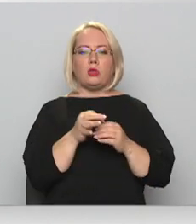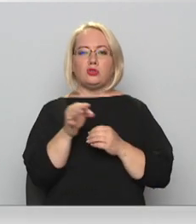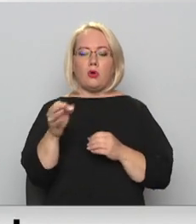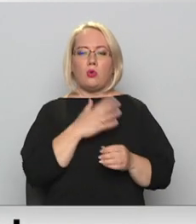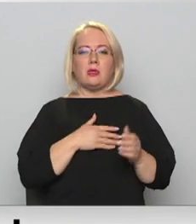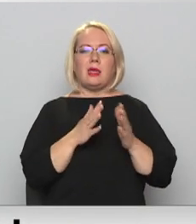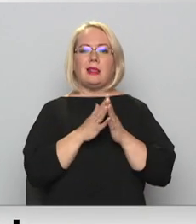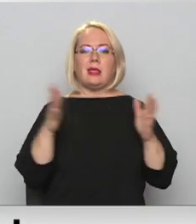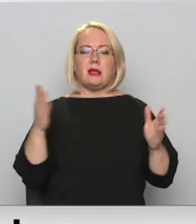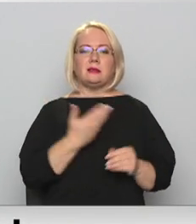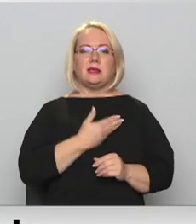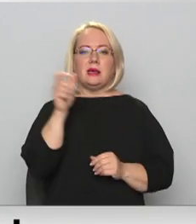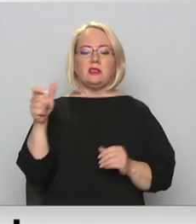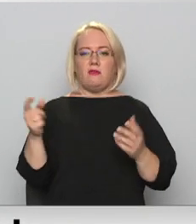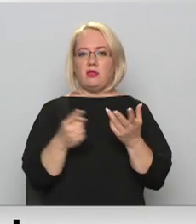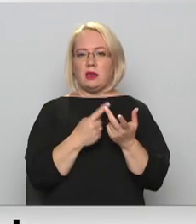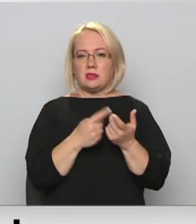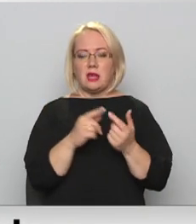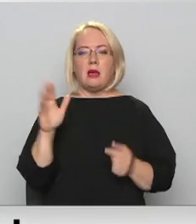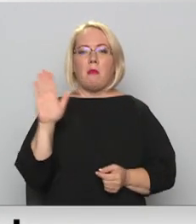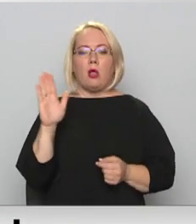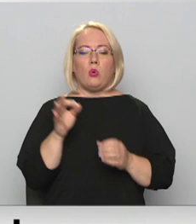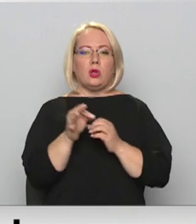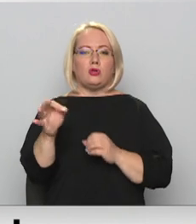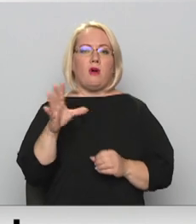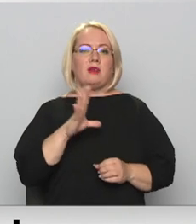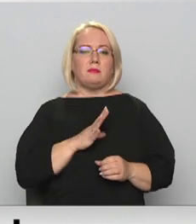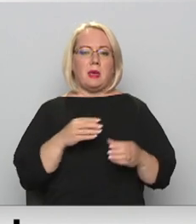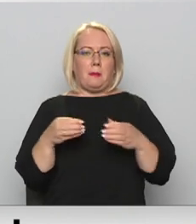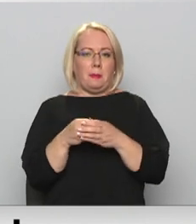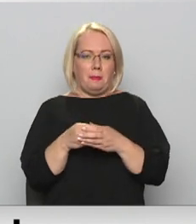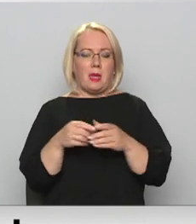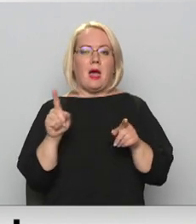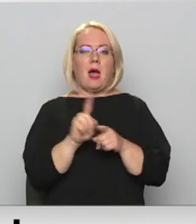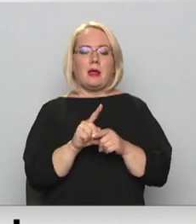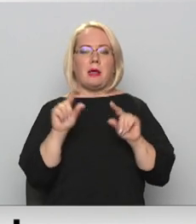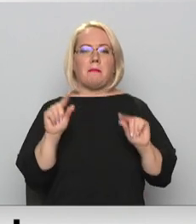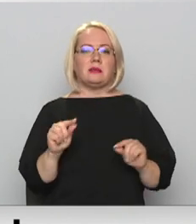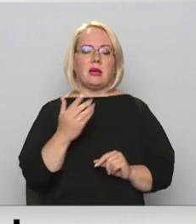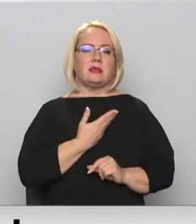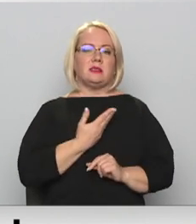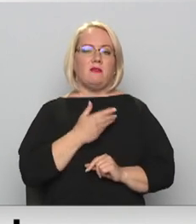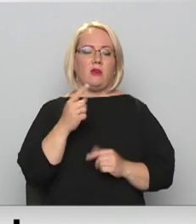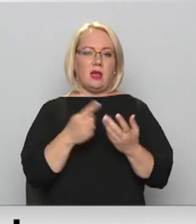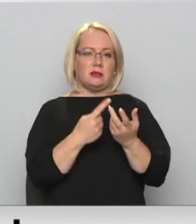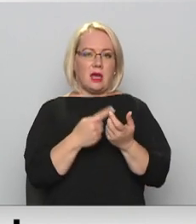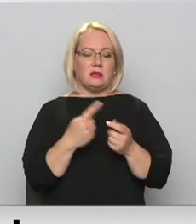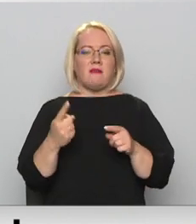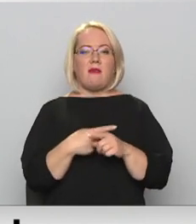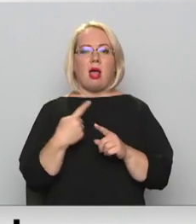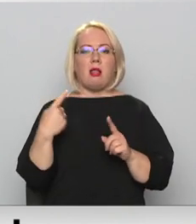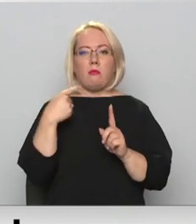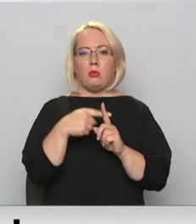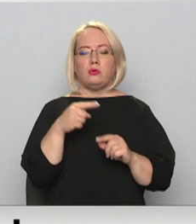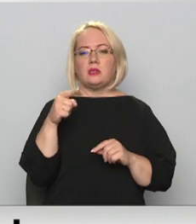iedzīvotāju skaitu. Baldons novads bija jūtami mazāks, līdz ar to arī mazāk iedzīvotāju skaitu. Vēl ir jāņem klāt arī